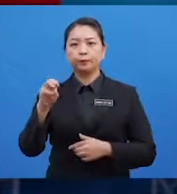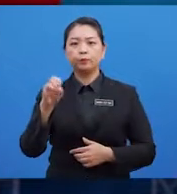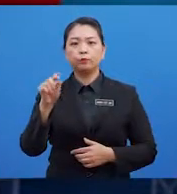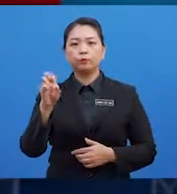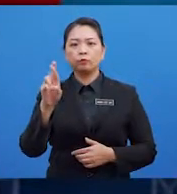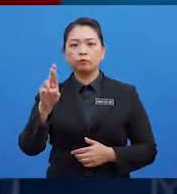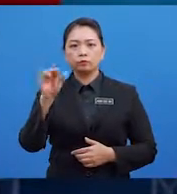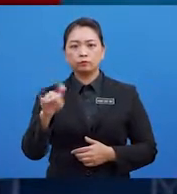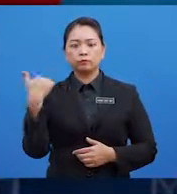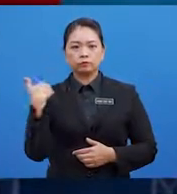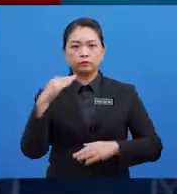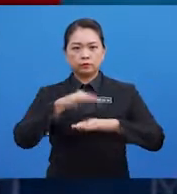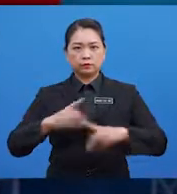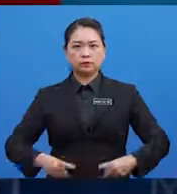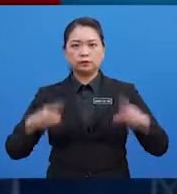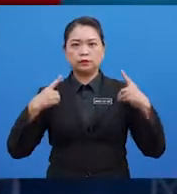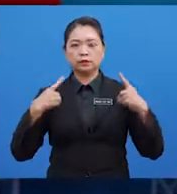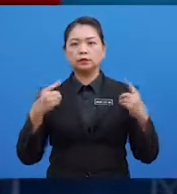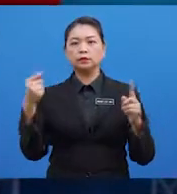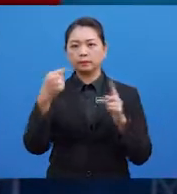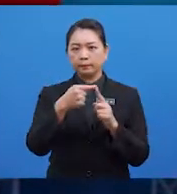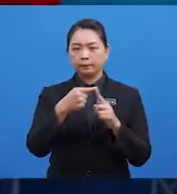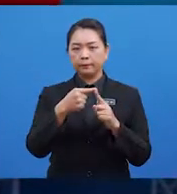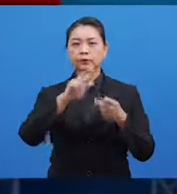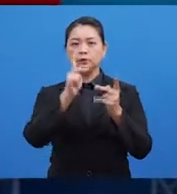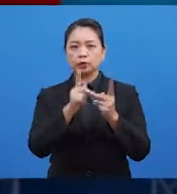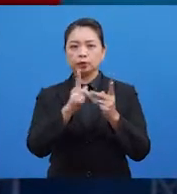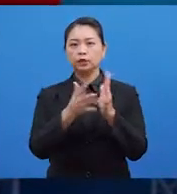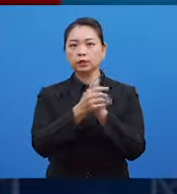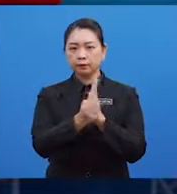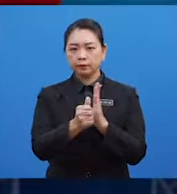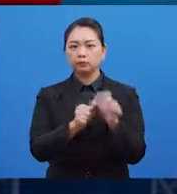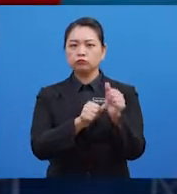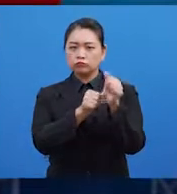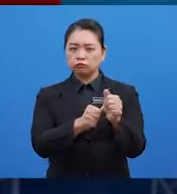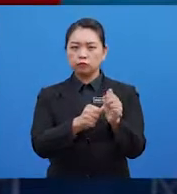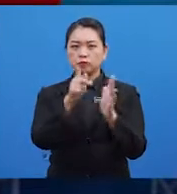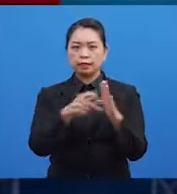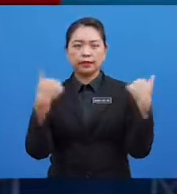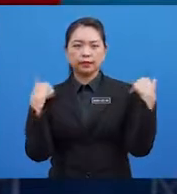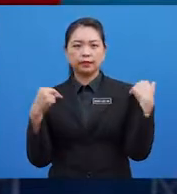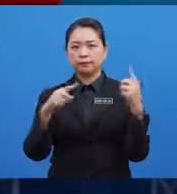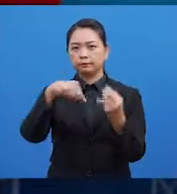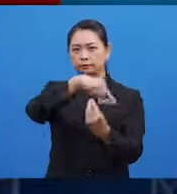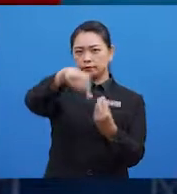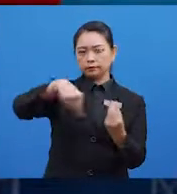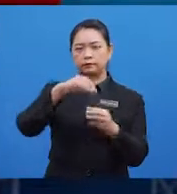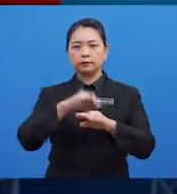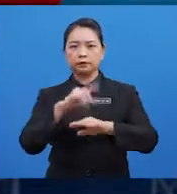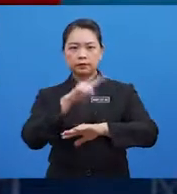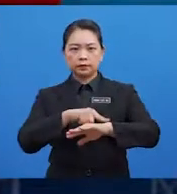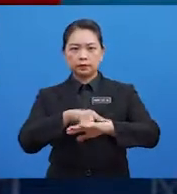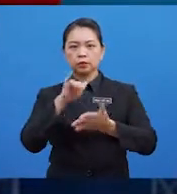Yang ada dalam dirinya kepada penyesuaian kemahiran Berlandaskan keadaan persekitaran pada ketika itu